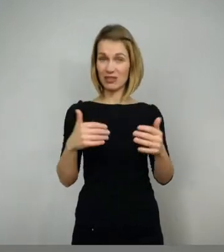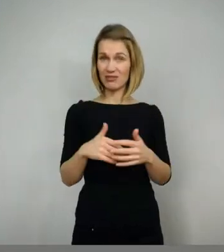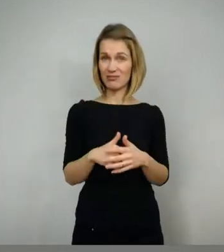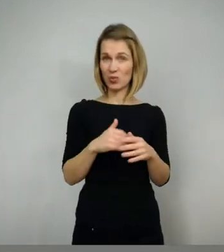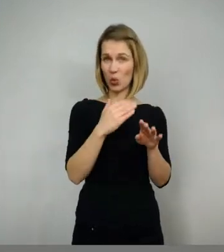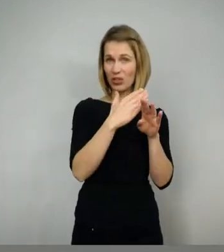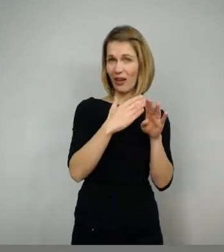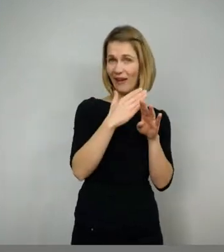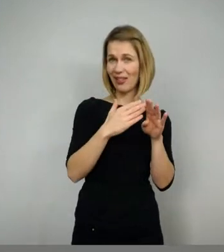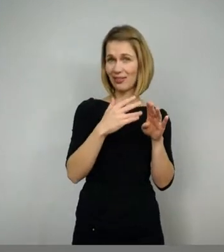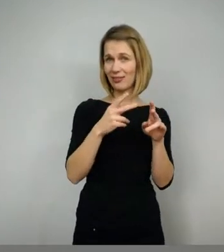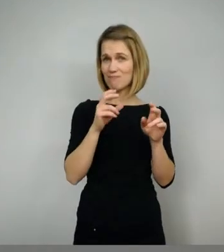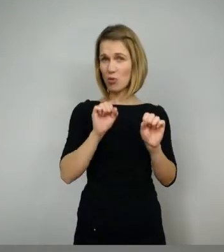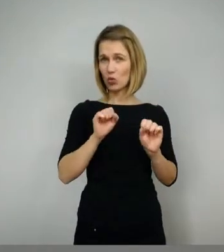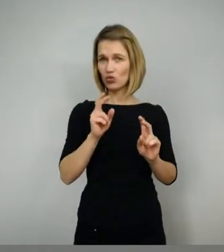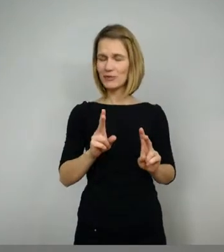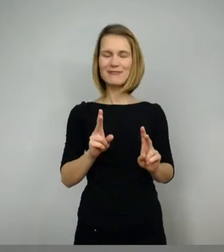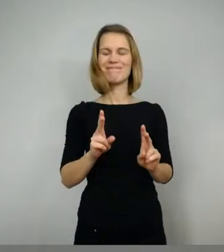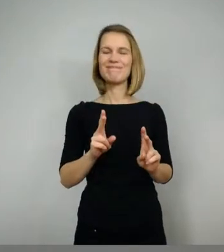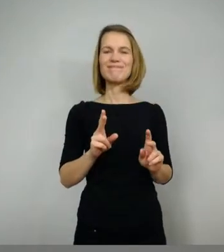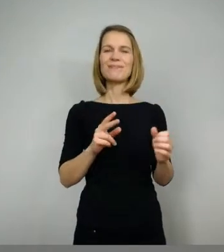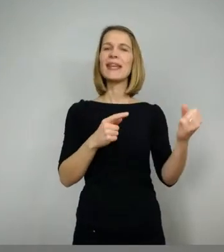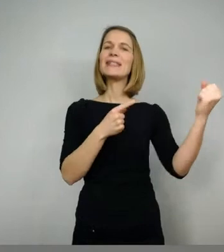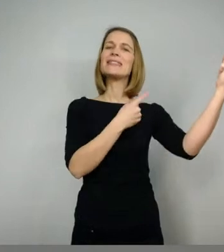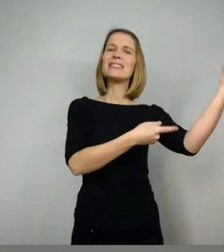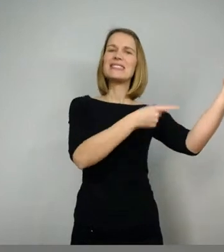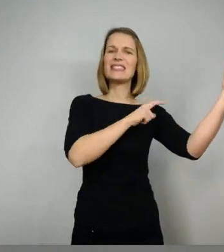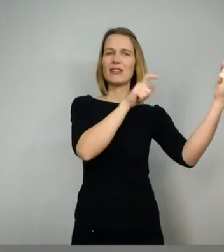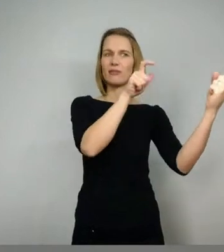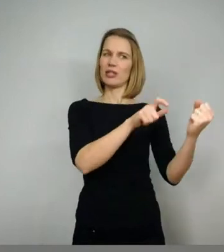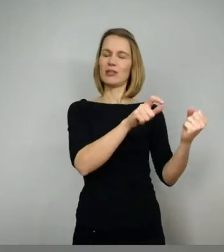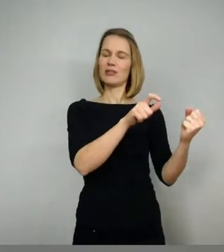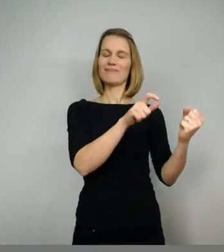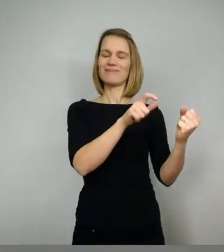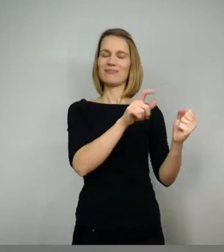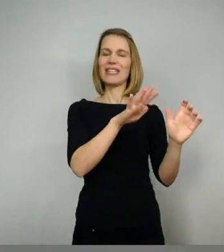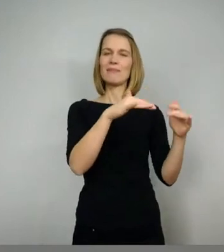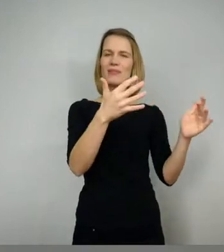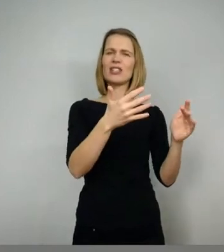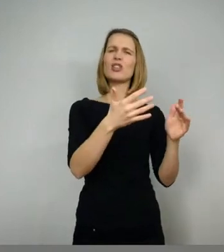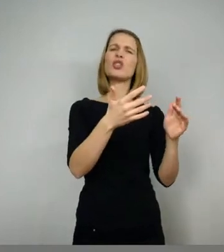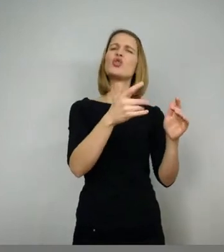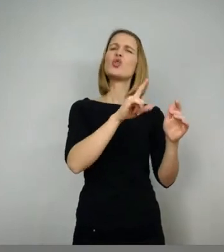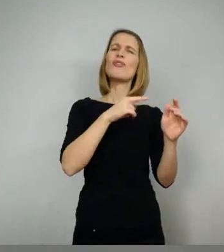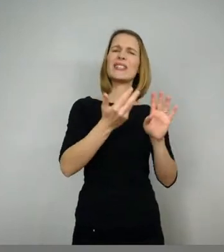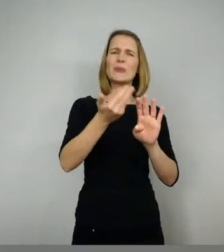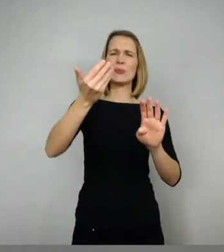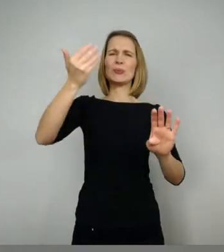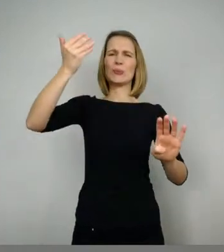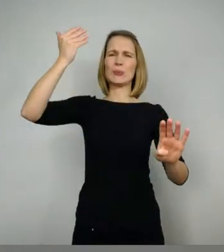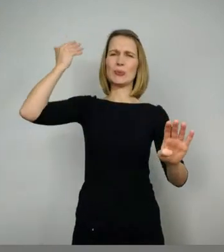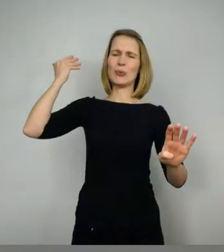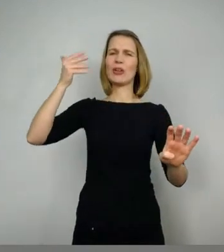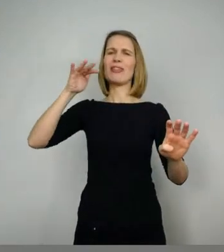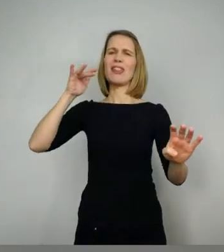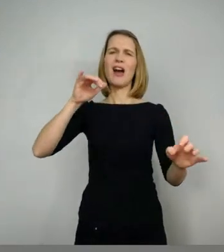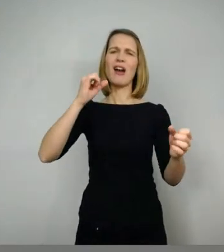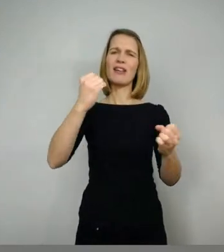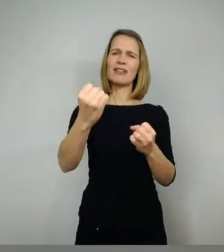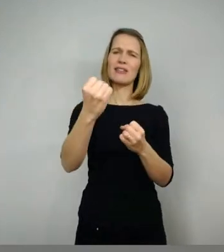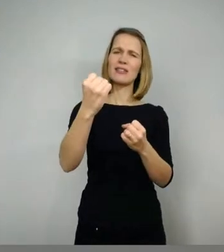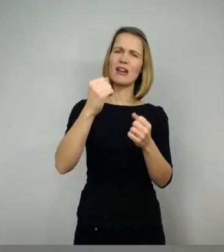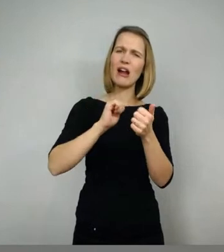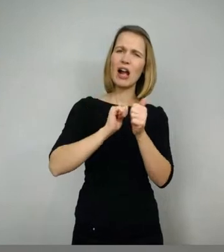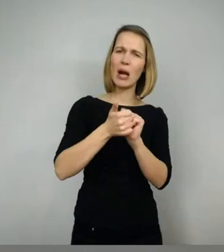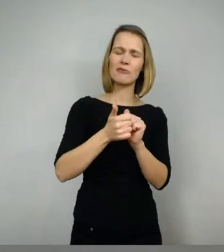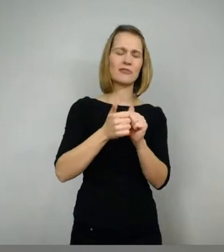also bei Siegfried nicht, weil das einfach so weit zurückgeht in die Sagenüberlieferung. Sache mit dem Drachenkampf und dem Blut haben wir auch in der nordischen Edda